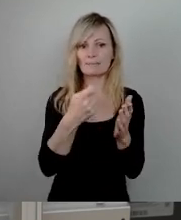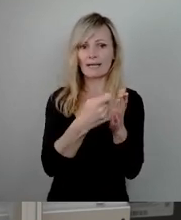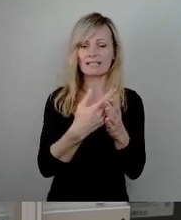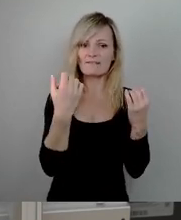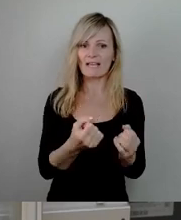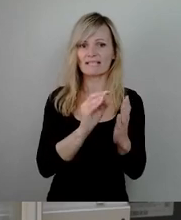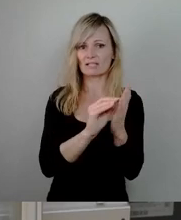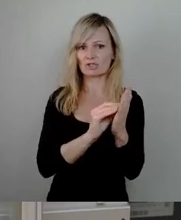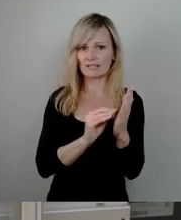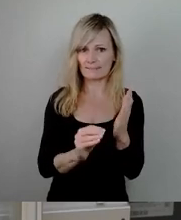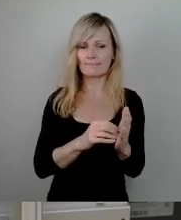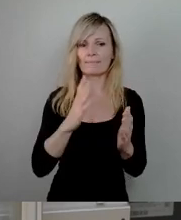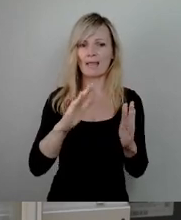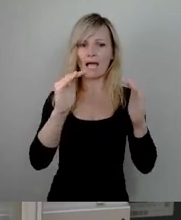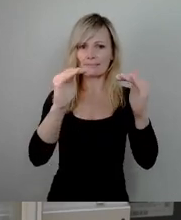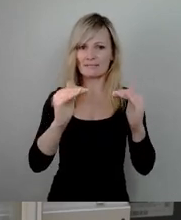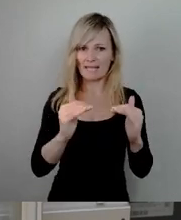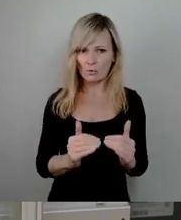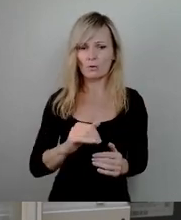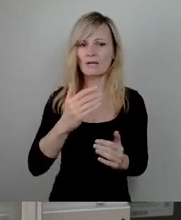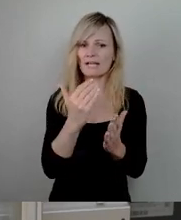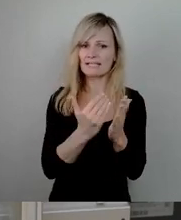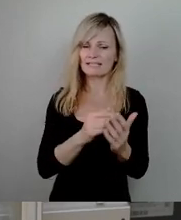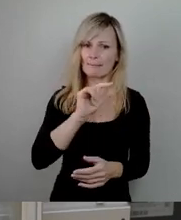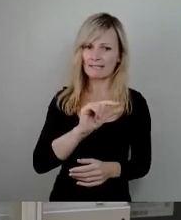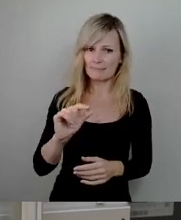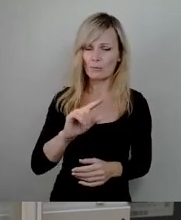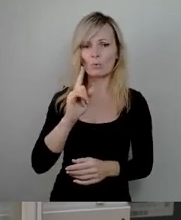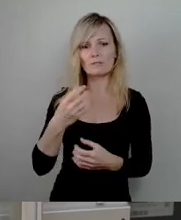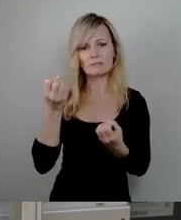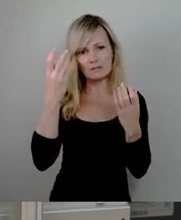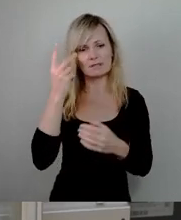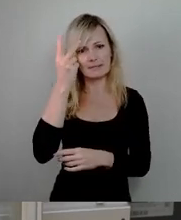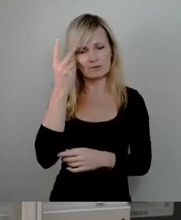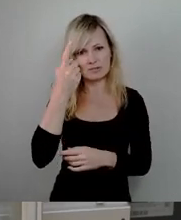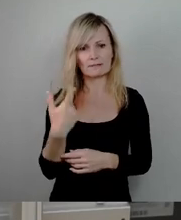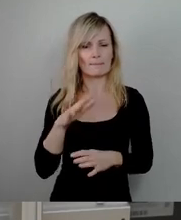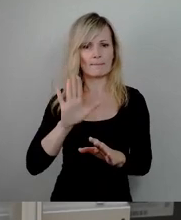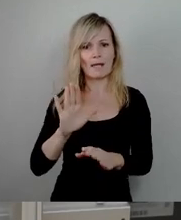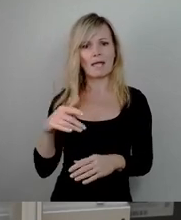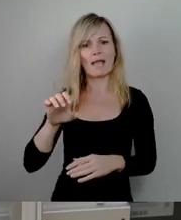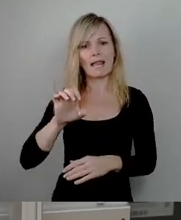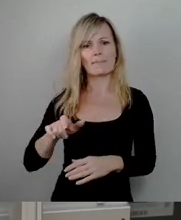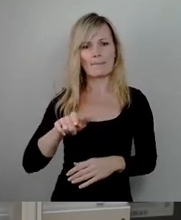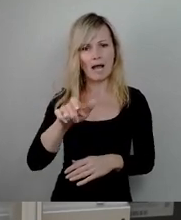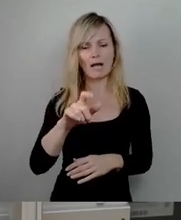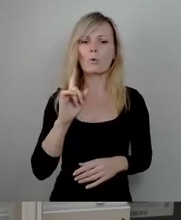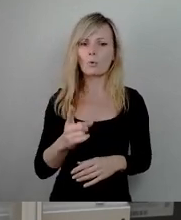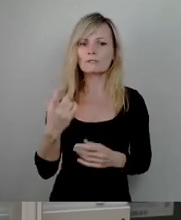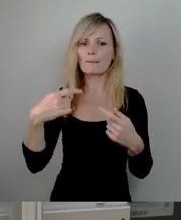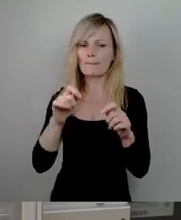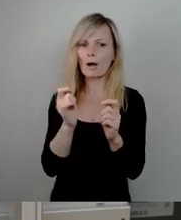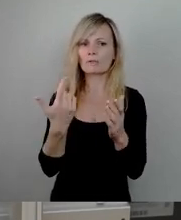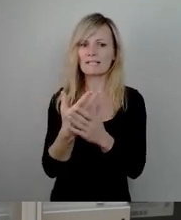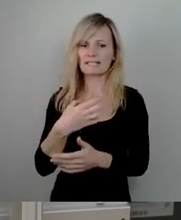beziehungsweise Absenkung aufs gesetzliche Minimum und natürlich Beibehalt des Elbermahre und Bau des Dresden